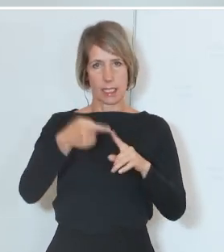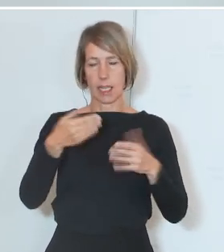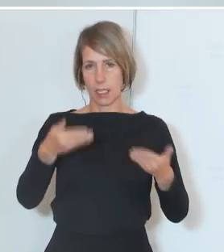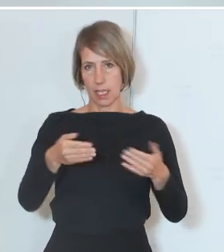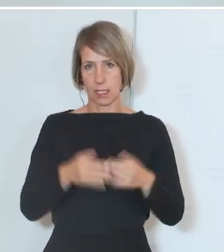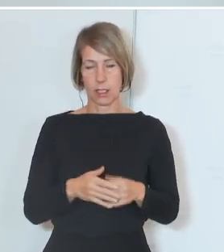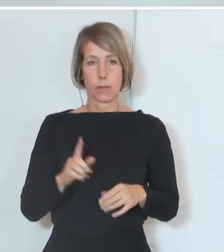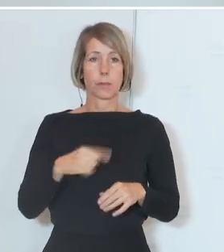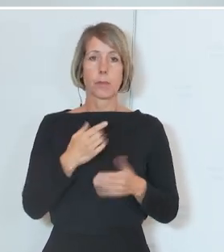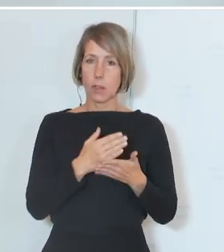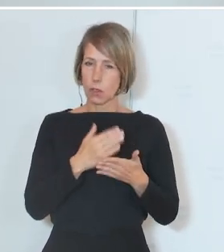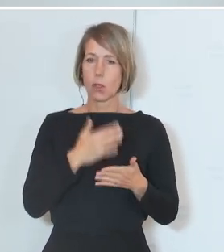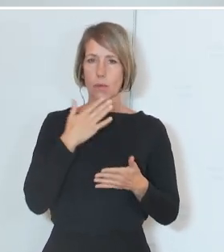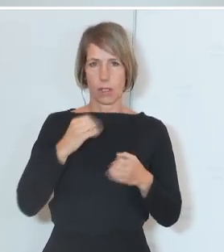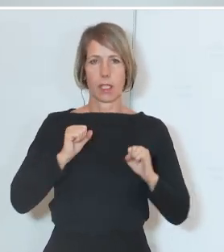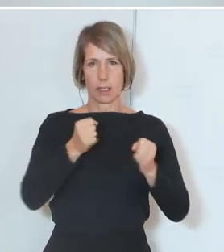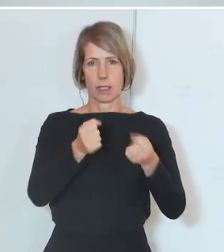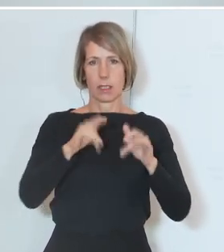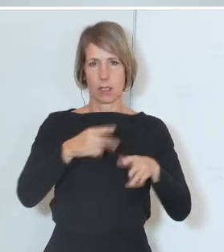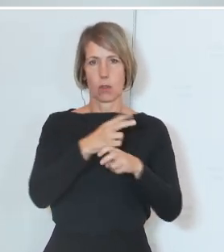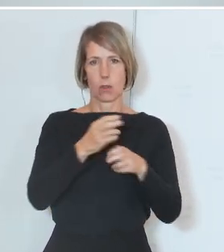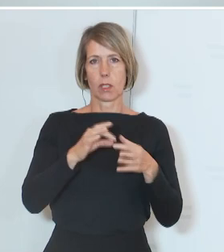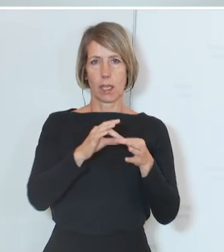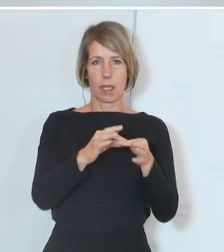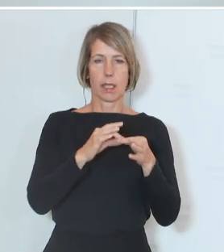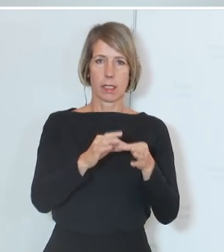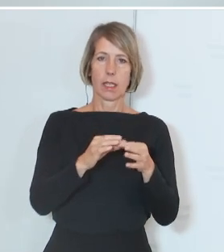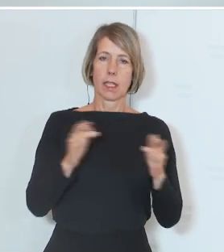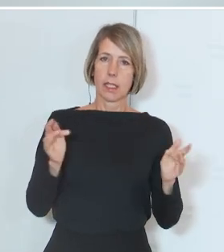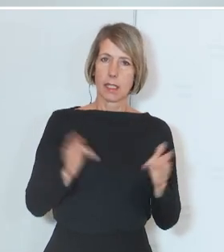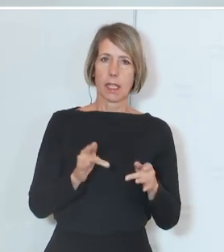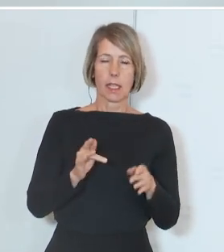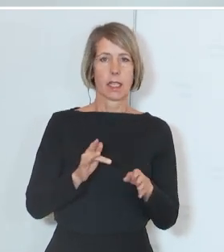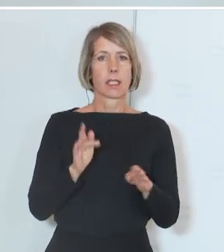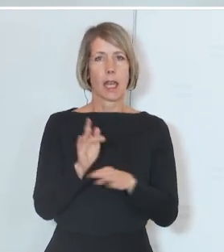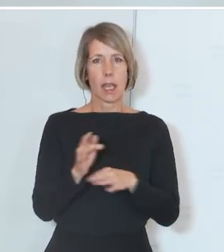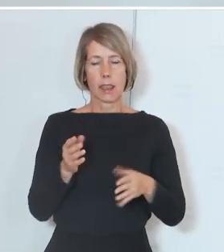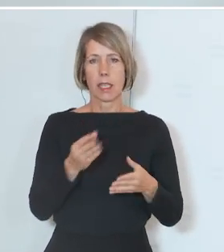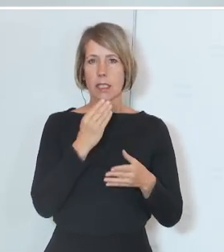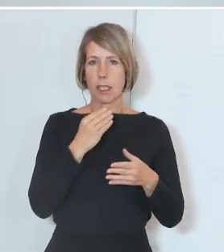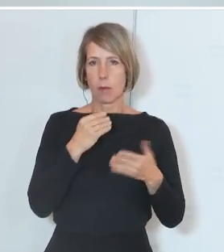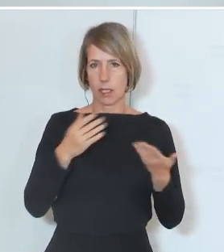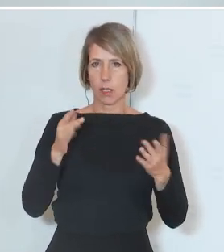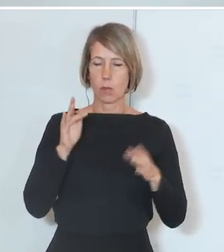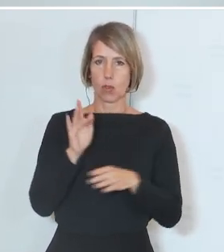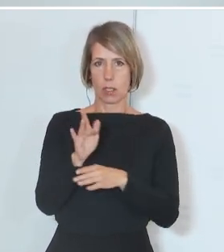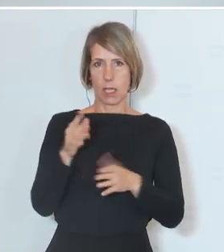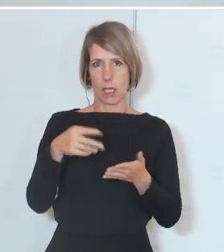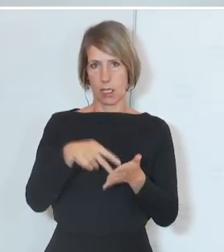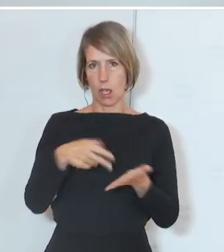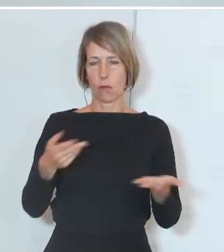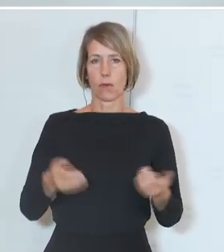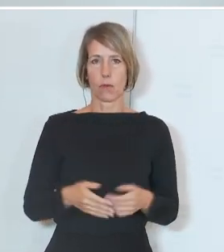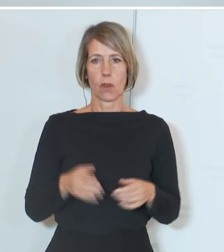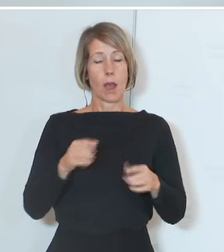bereits viele Initiativen zu diesem Thema gesetzt, um dem Antisemitismus entschlossen entgegenzutreten und Bildung ist